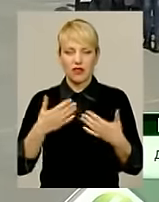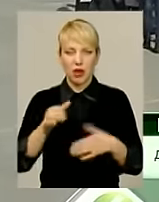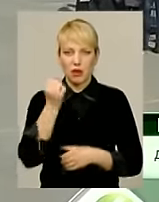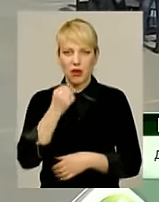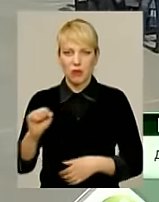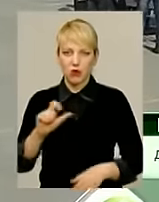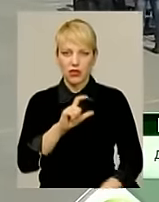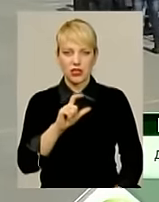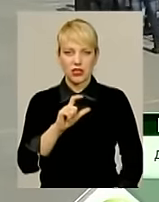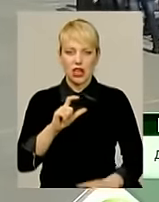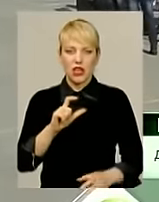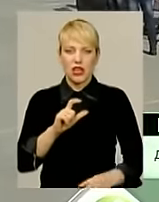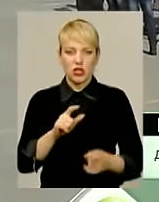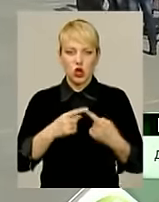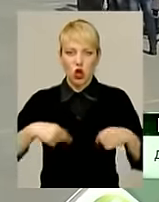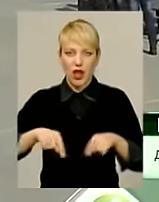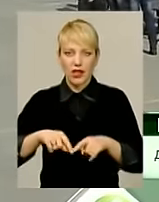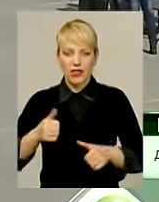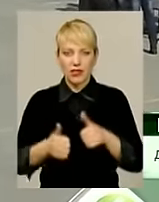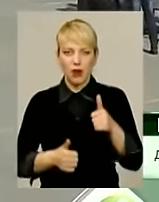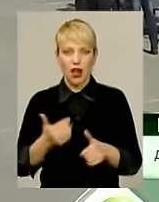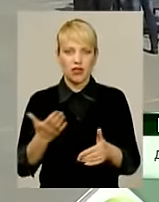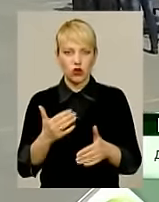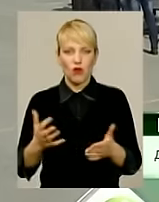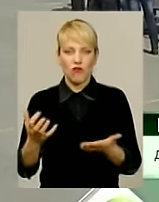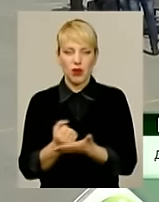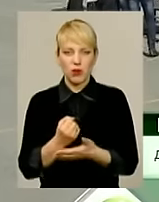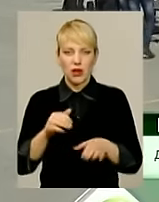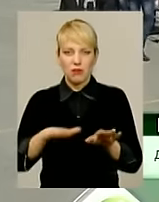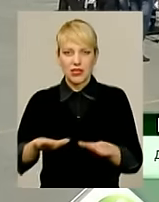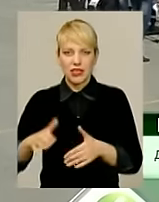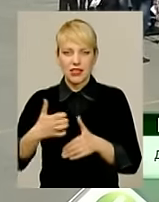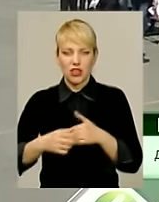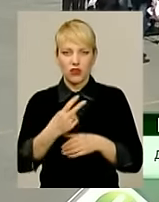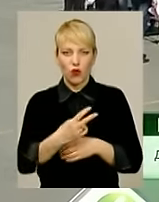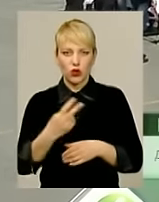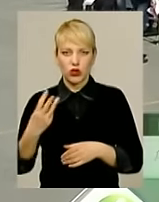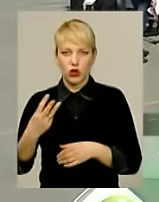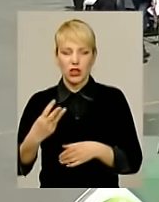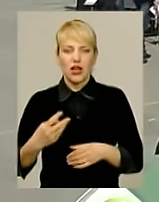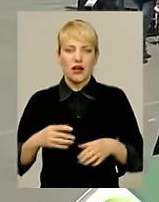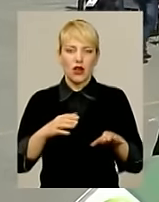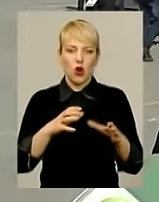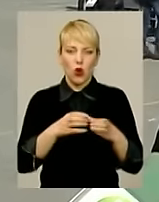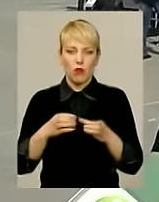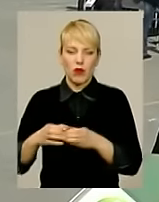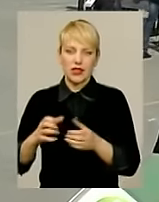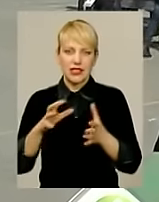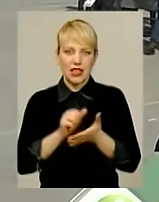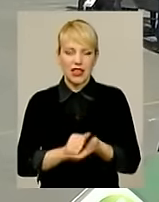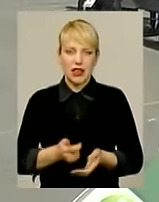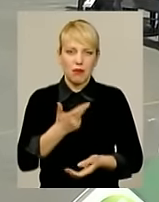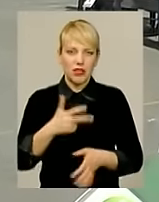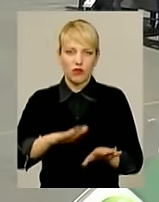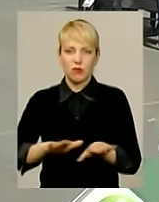зональних змагань. Ті, які вибороли місця серед двох-трьох команд і зайняли призові місця, сьогодні приїхали до нас